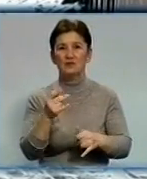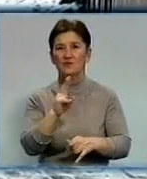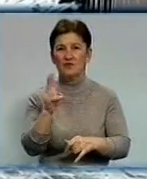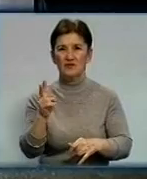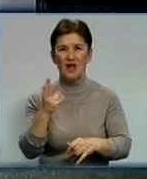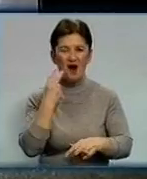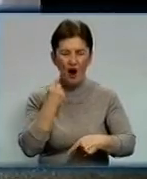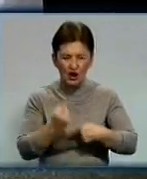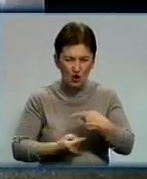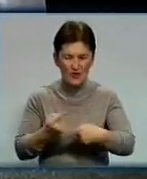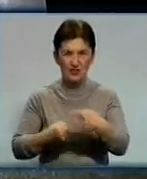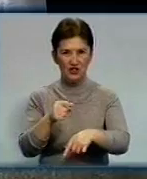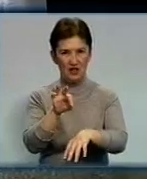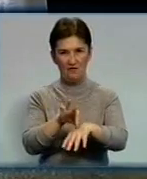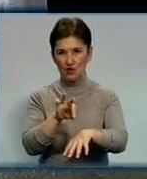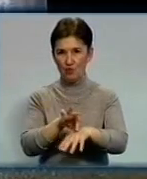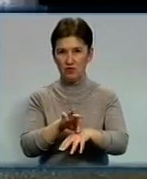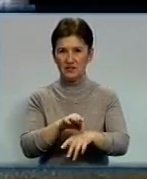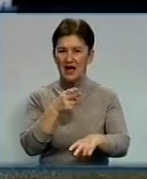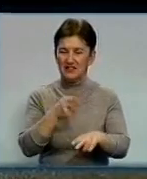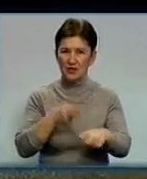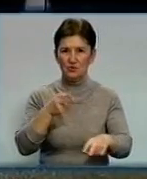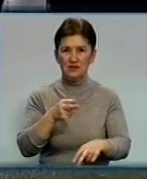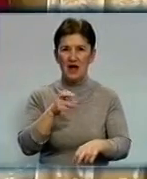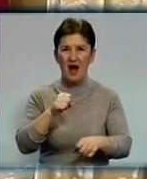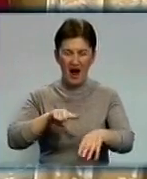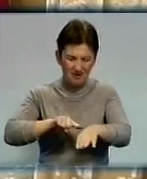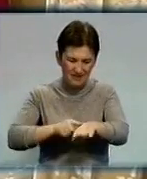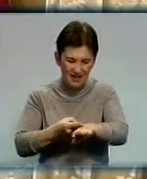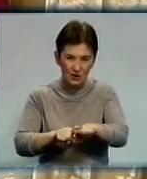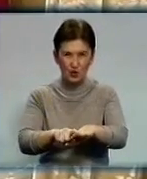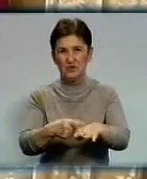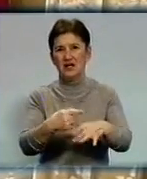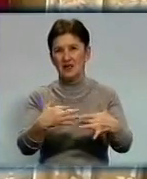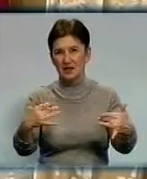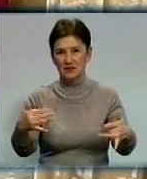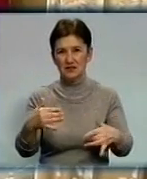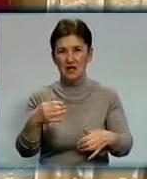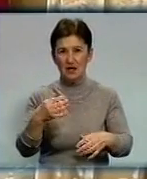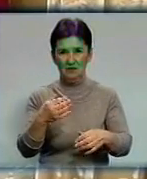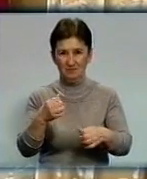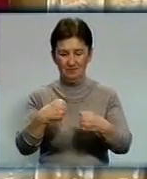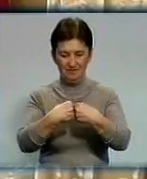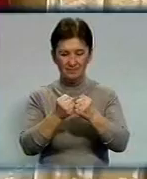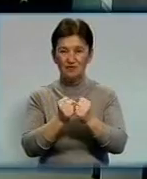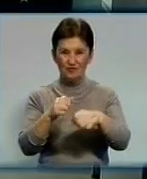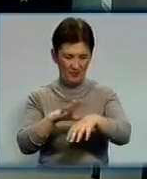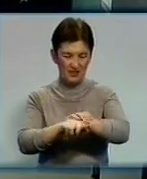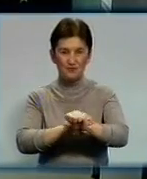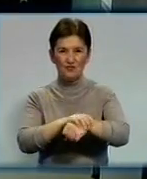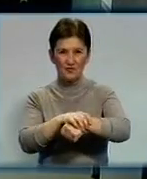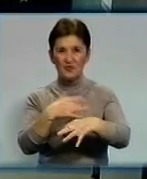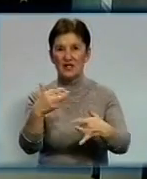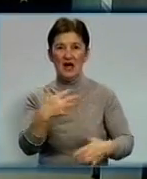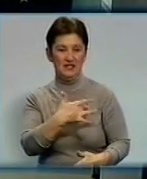хронічними хворобами, констатують лікарям. Загострюються артрити, артрози та всі хвороби опорно-рухового апарату. От тих, хто має проблеми із серцево